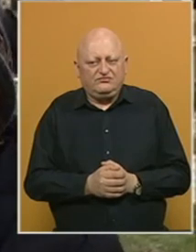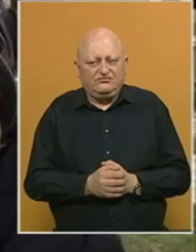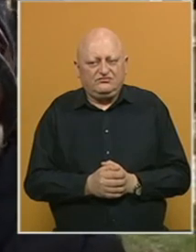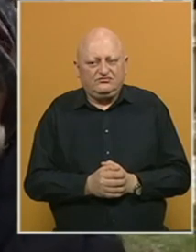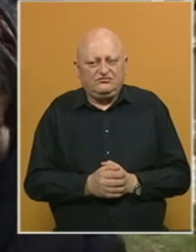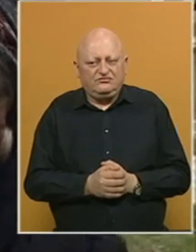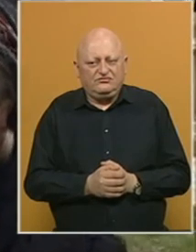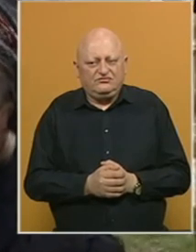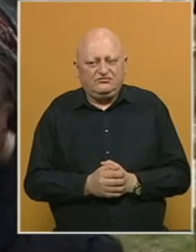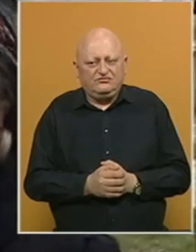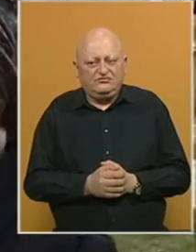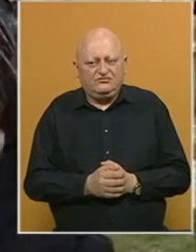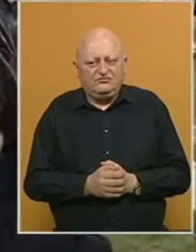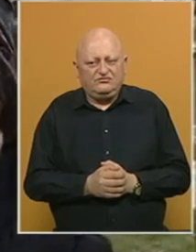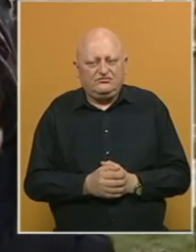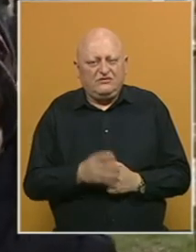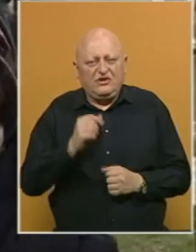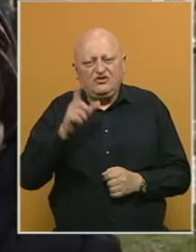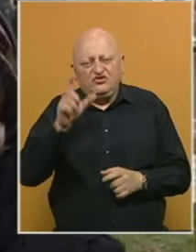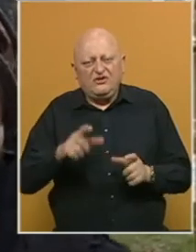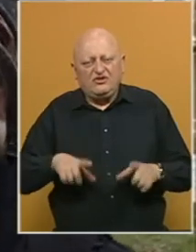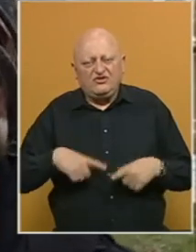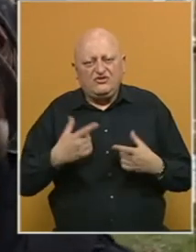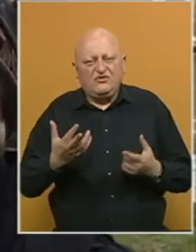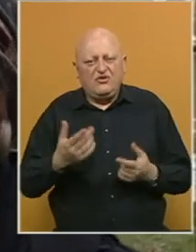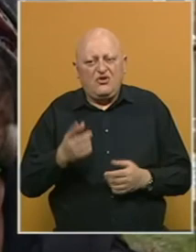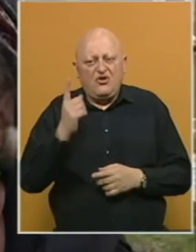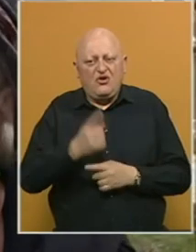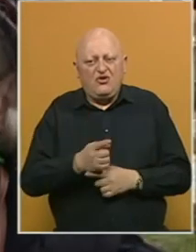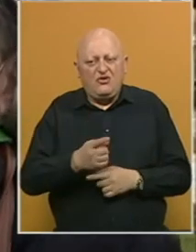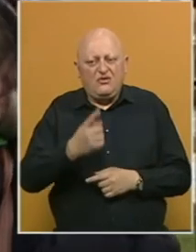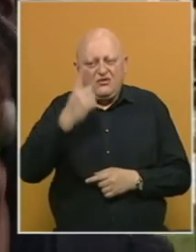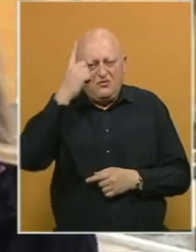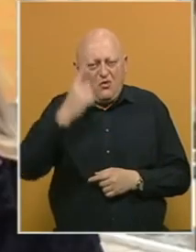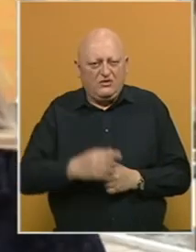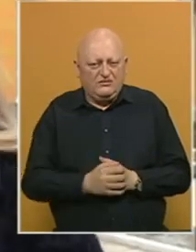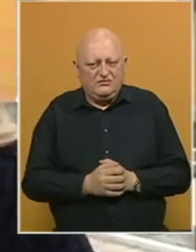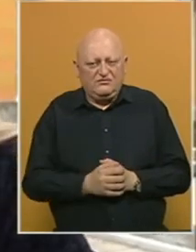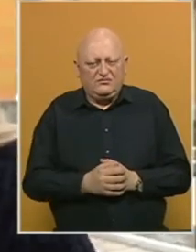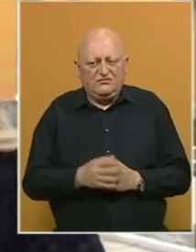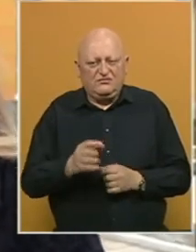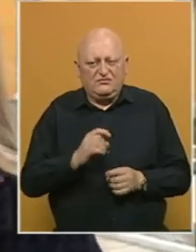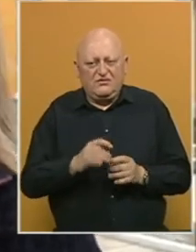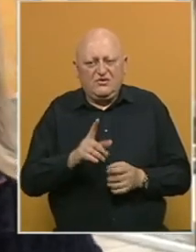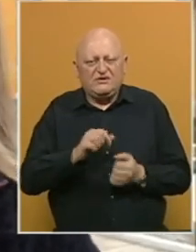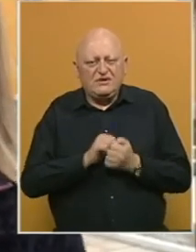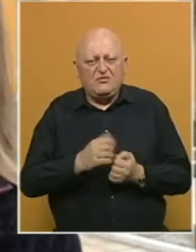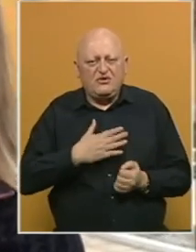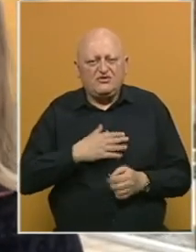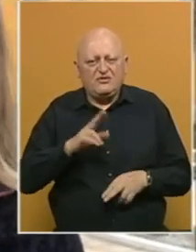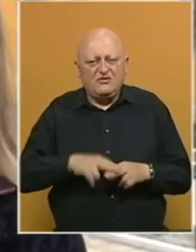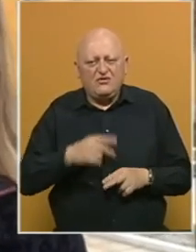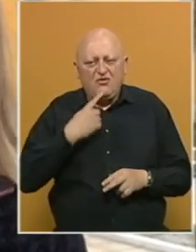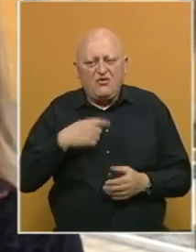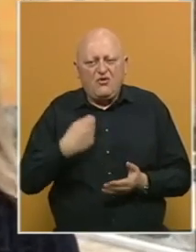čovjek živi onoliko koliko mu je odredio sve višnje. Movi se borati za svoja prava, a opet ko